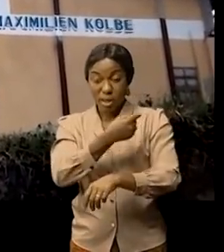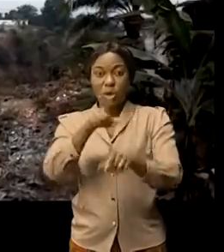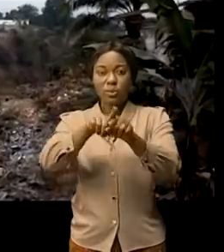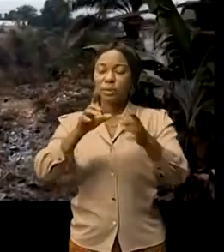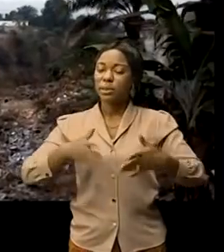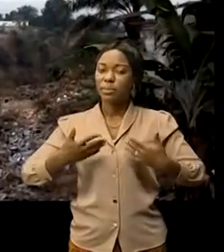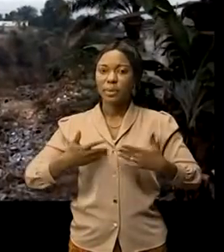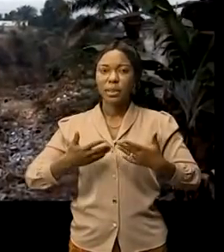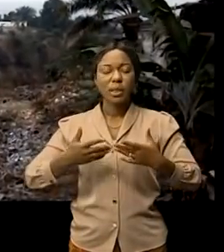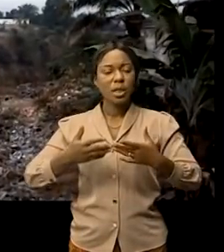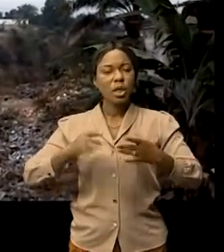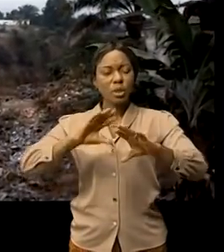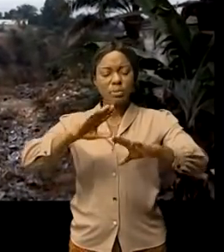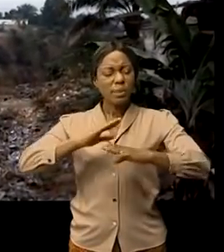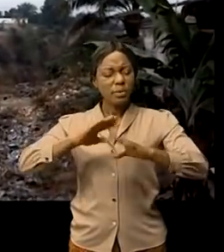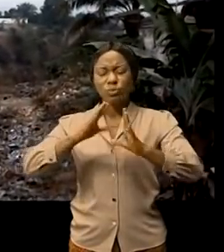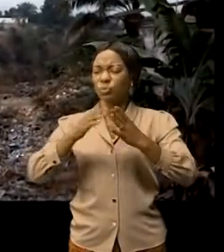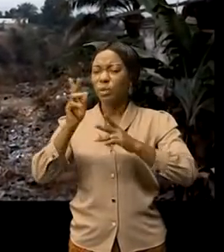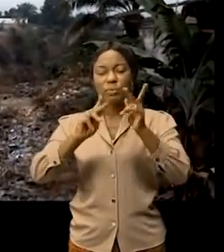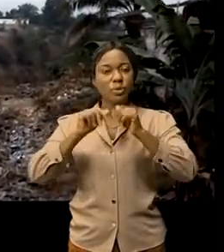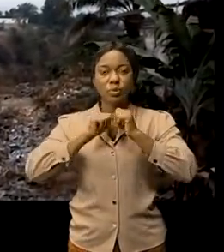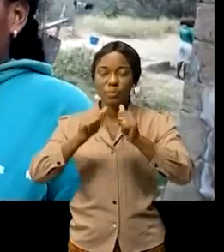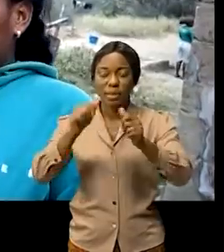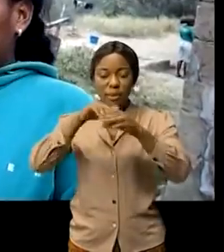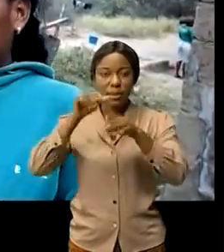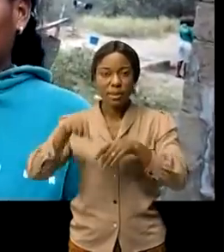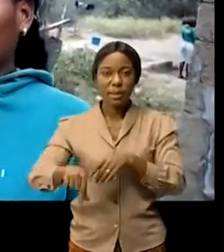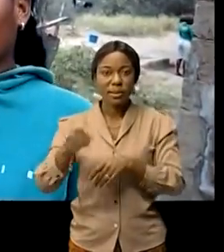satisfait l'attente des habitants dit-on dans ce quartier